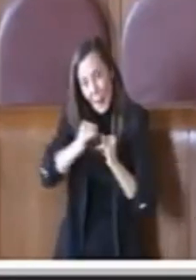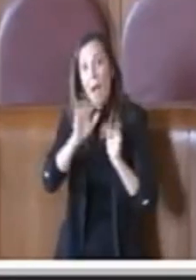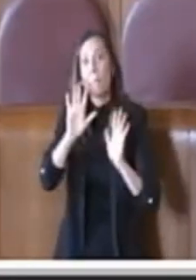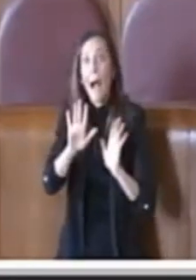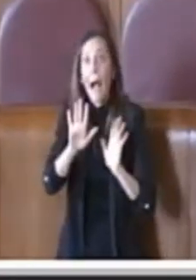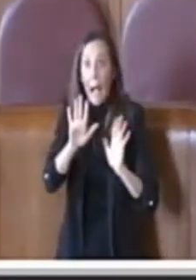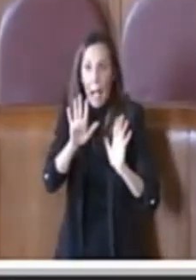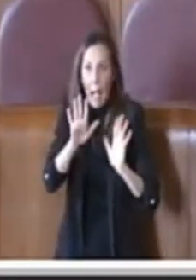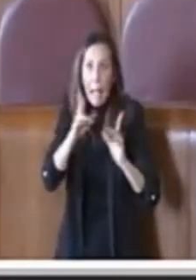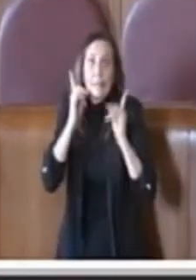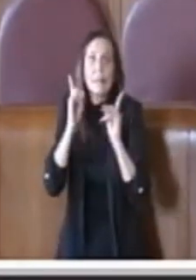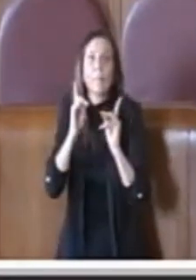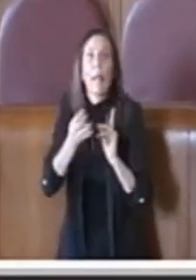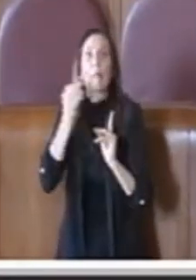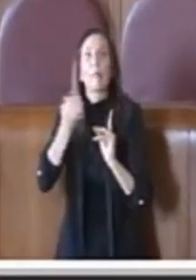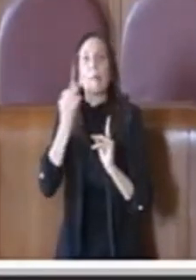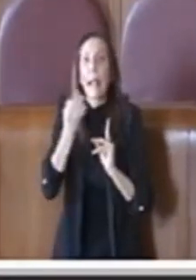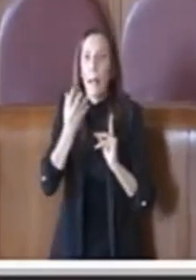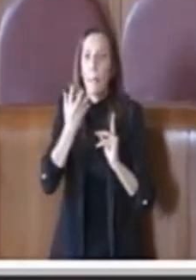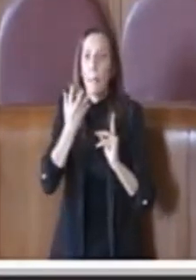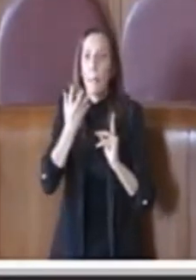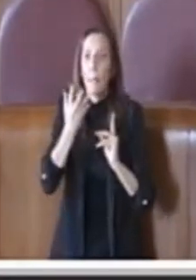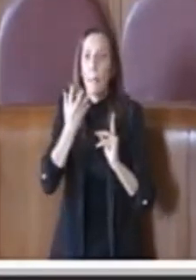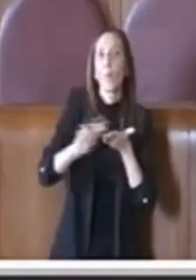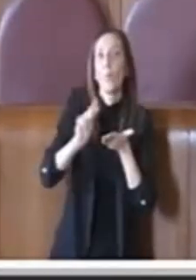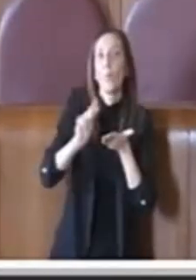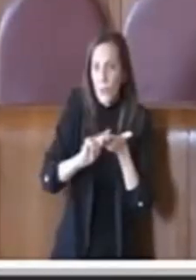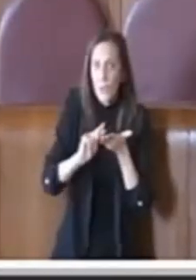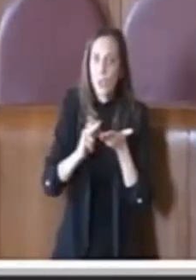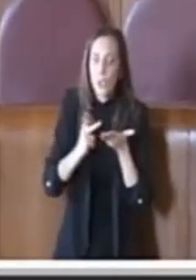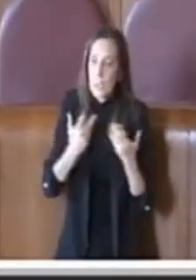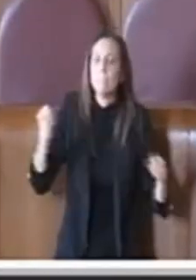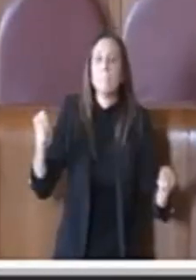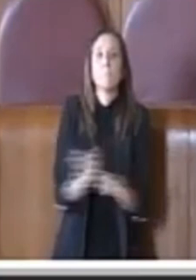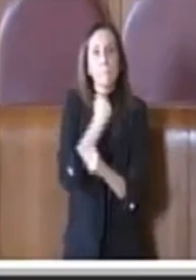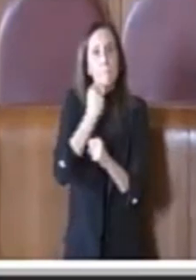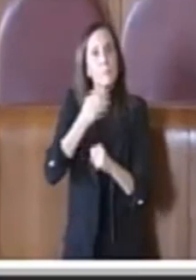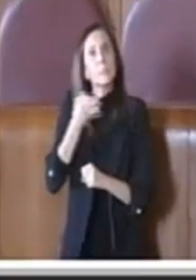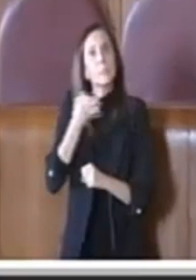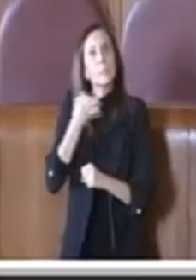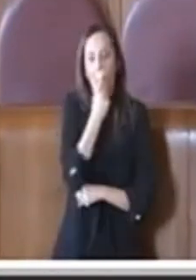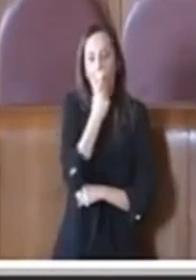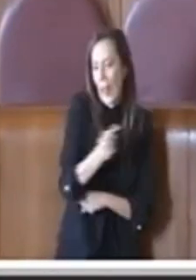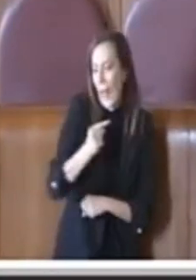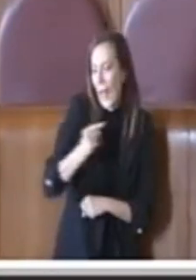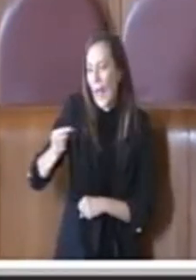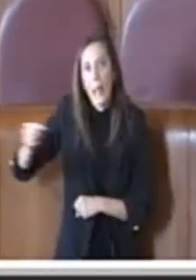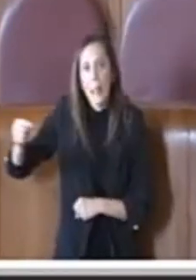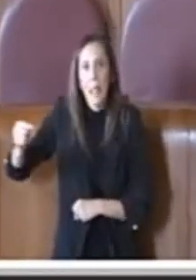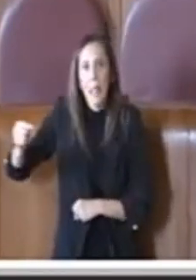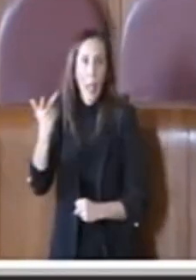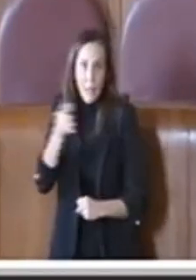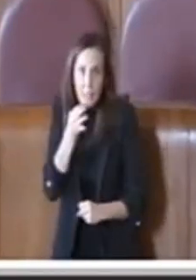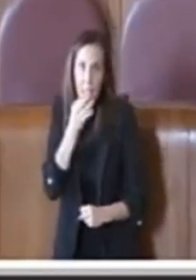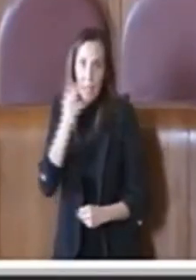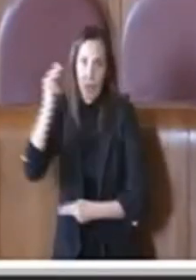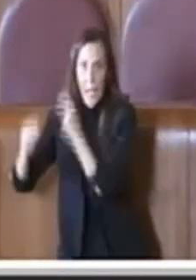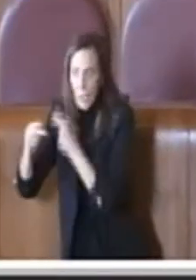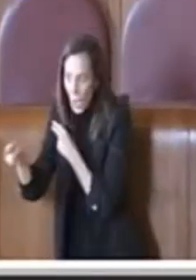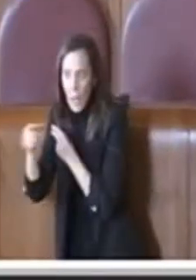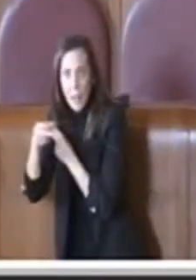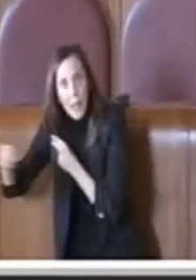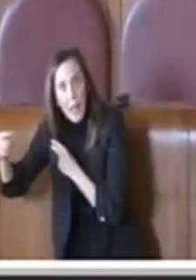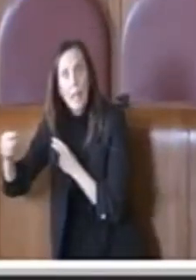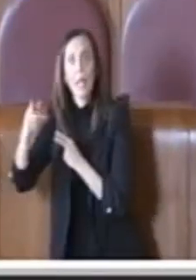uffici che come abbiamo visto purtroppo sono nettamente negativi sia da parte della ragioneria che da parte anche del Dipartimento